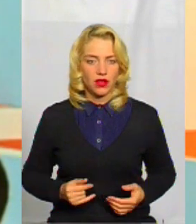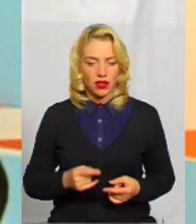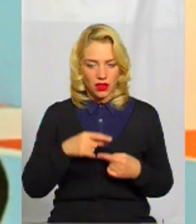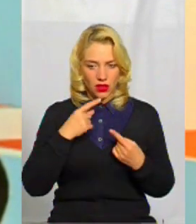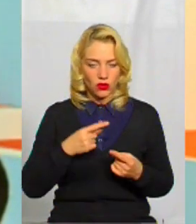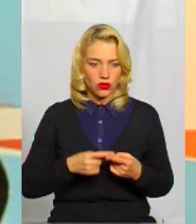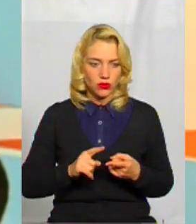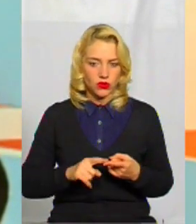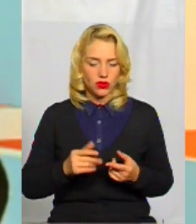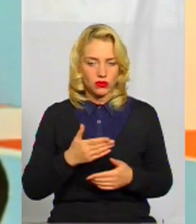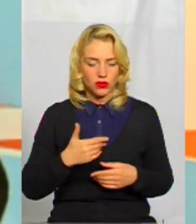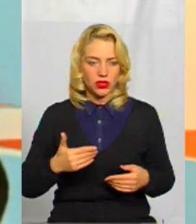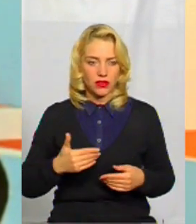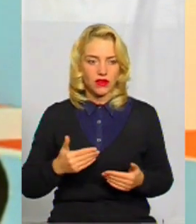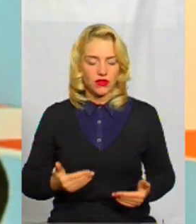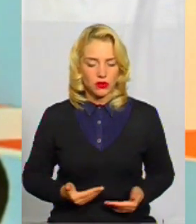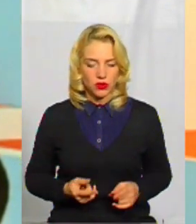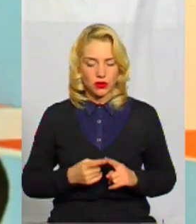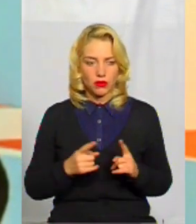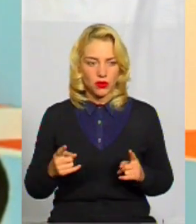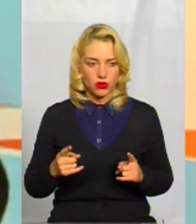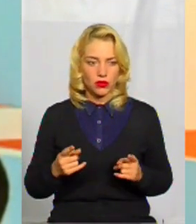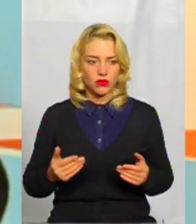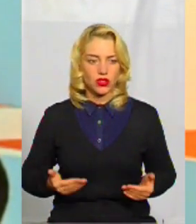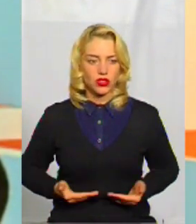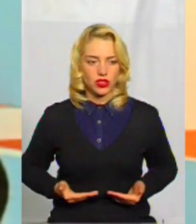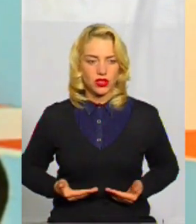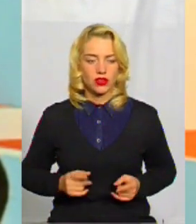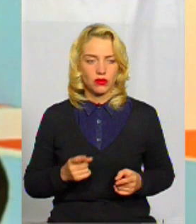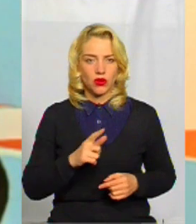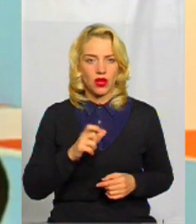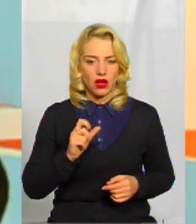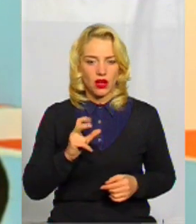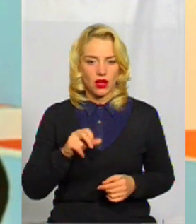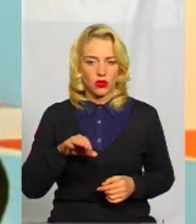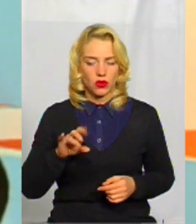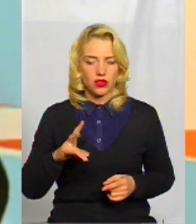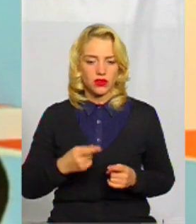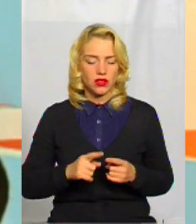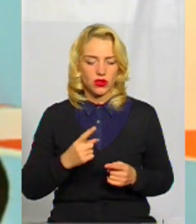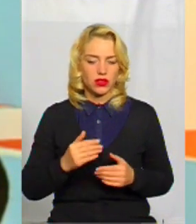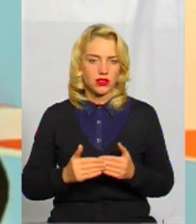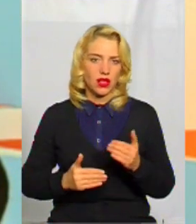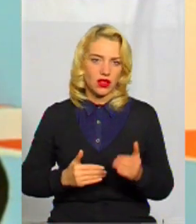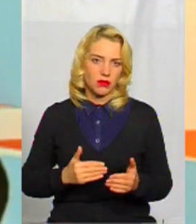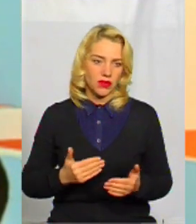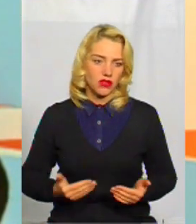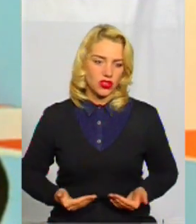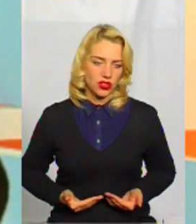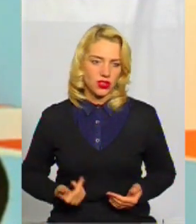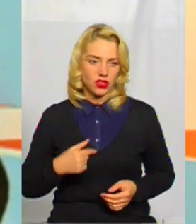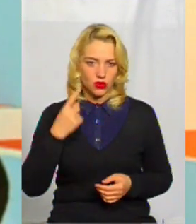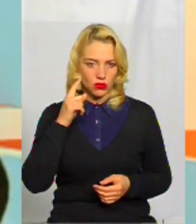на цьому. Ми вчимося протягом життя. І тому хакатон – один із етапів життя. І я думаю,